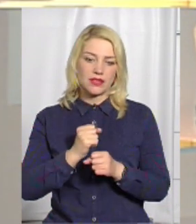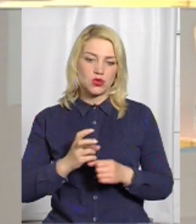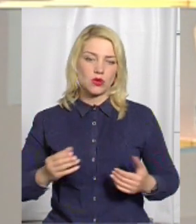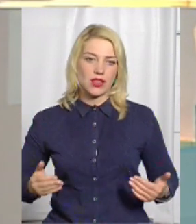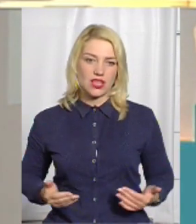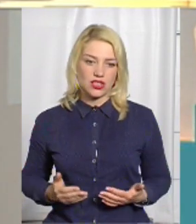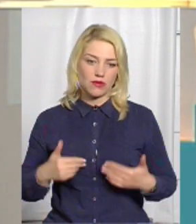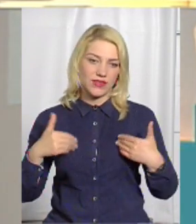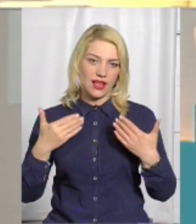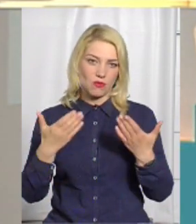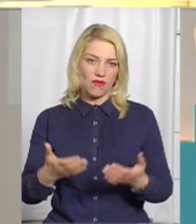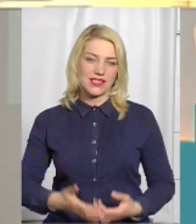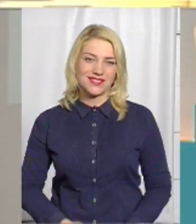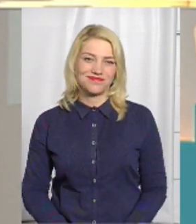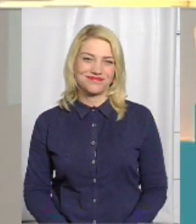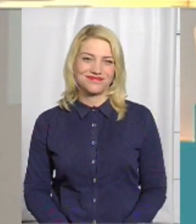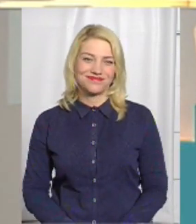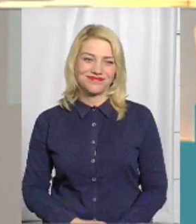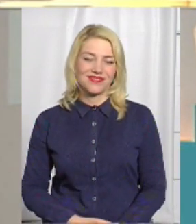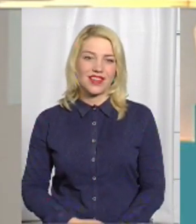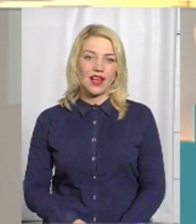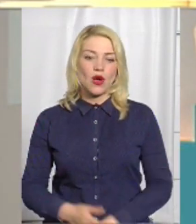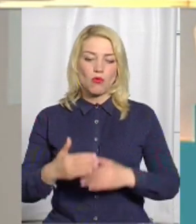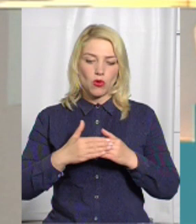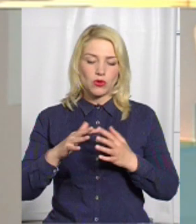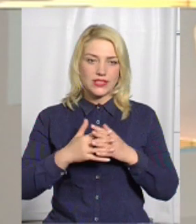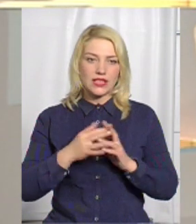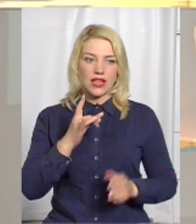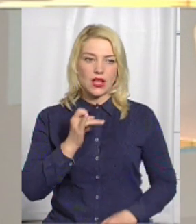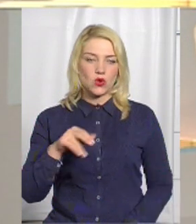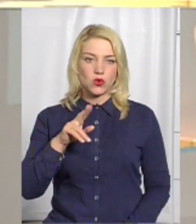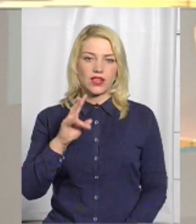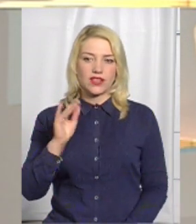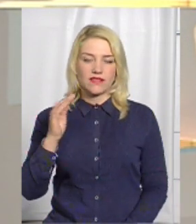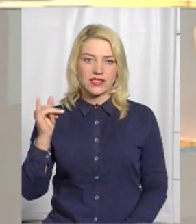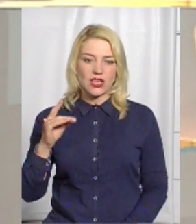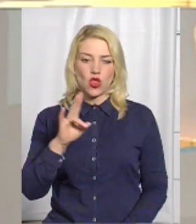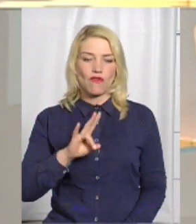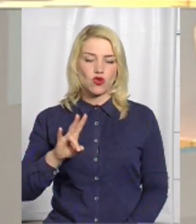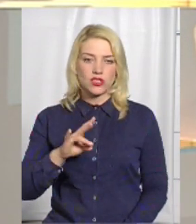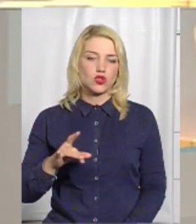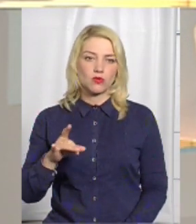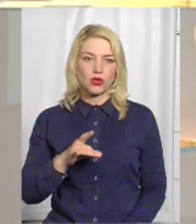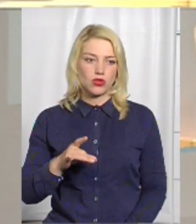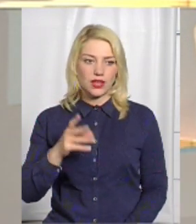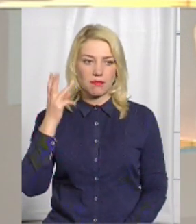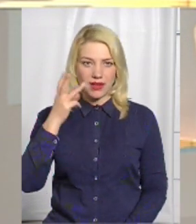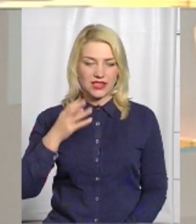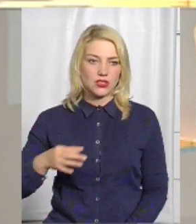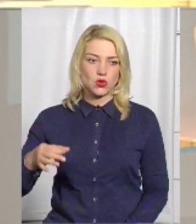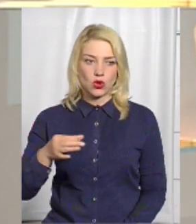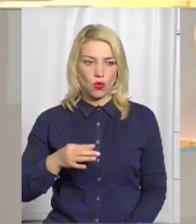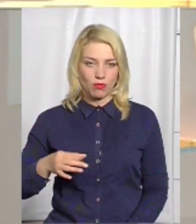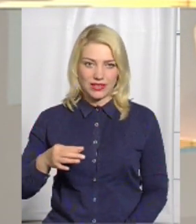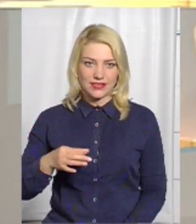наживо. Вітаємо вас! Поблизу села Рудківці у Новоушицькому районі Хмельницької